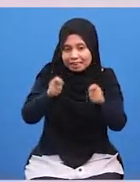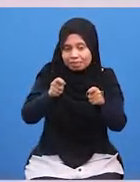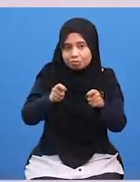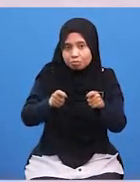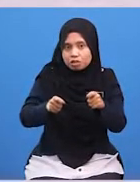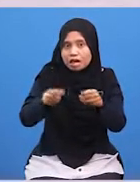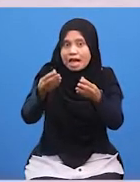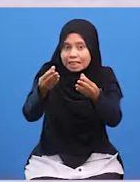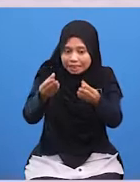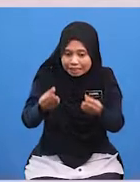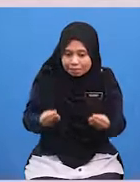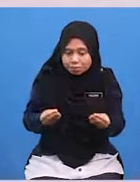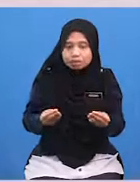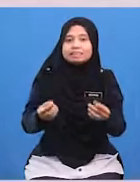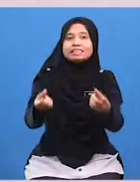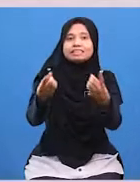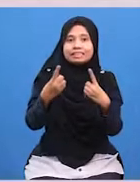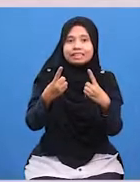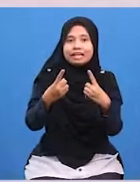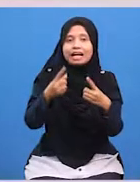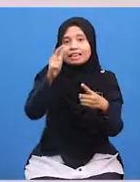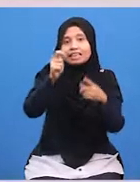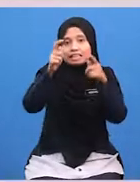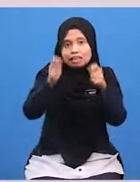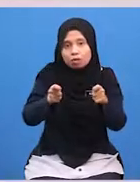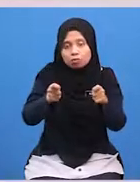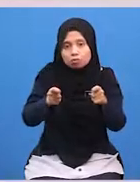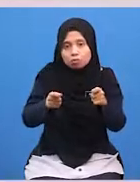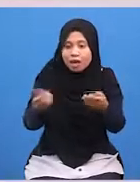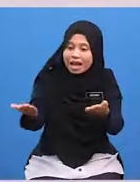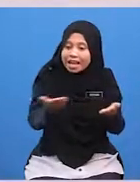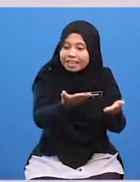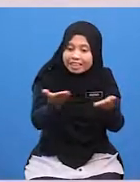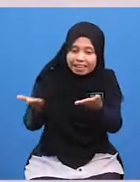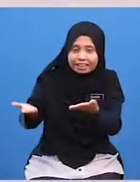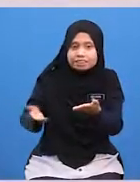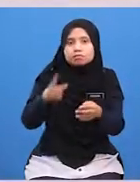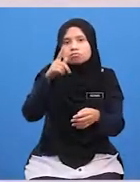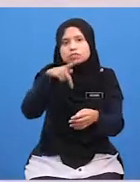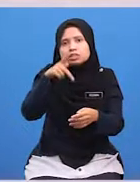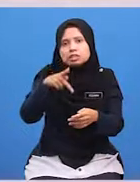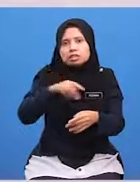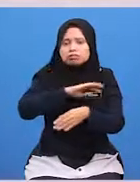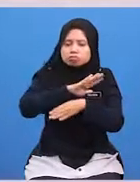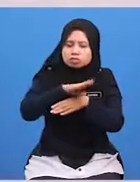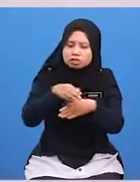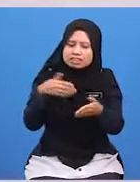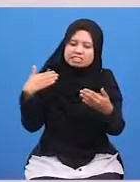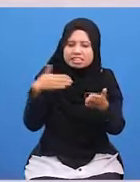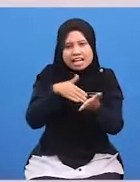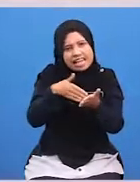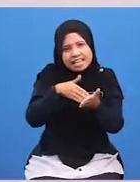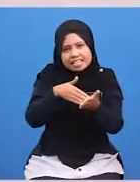Menerima kedatangan tetamu Melayani dan memastikan Keselesaannya